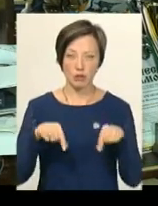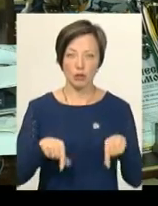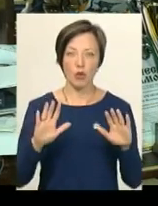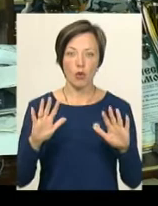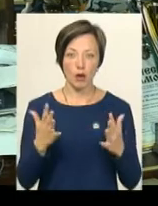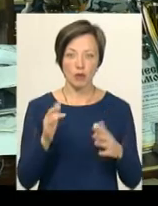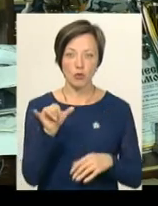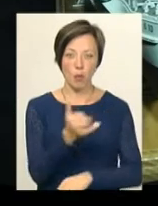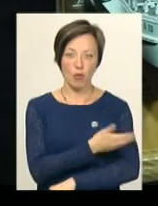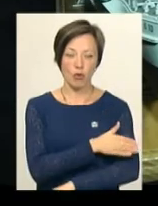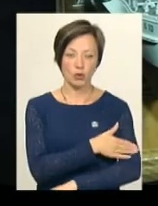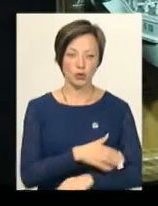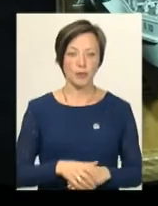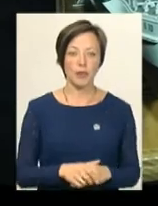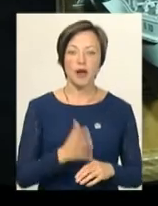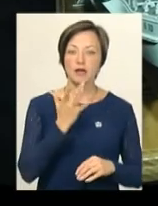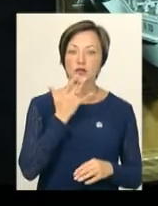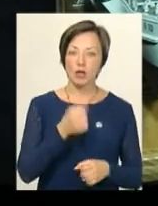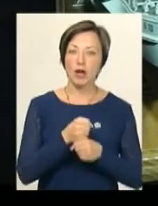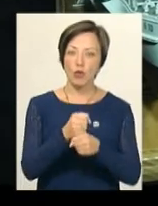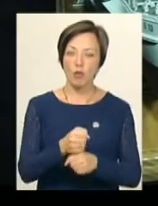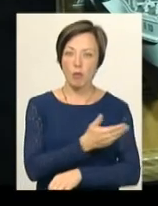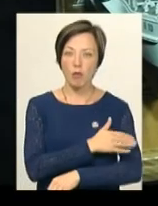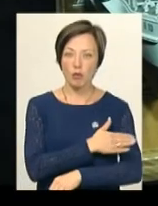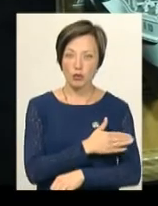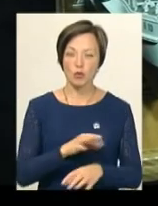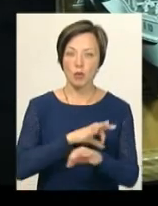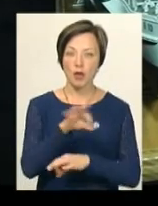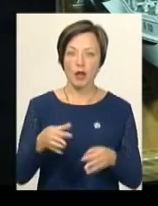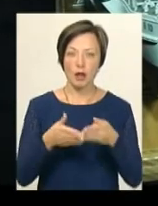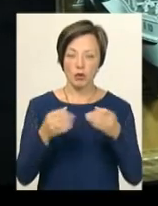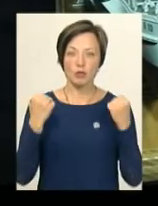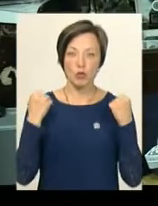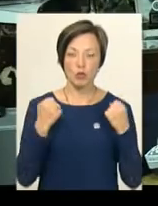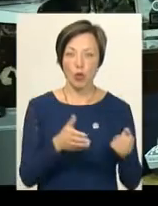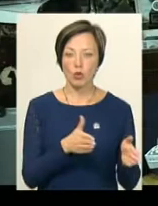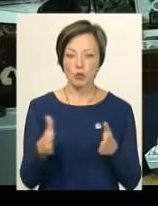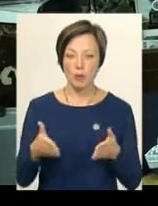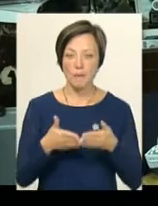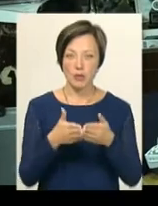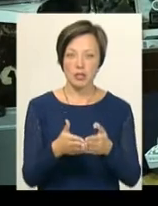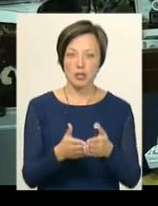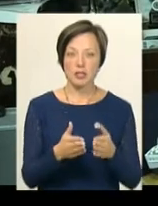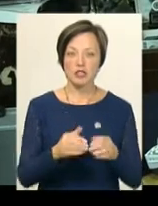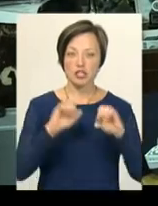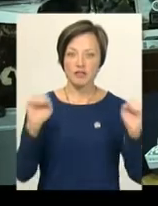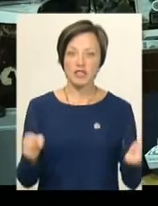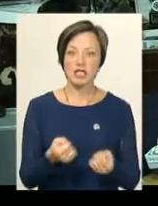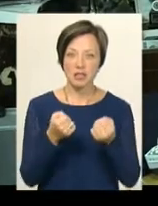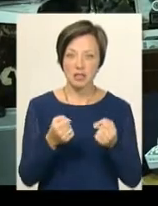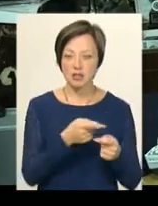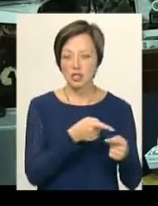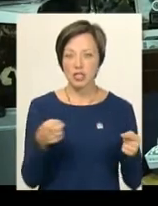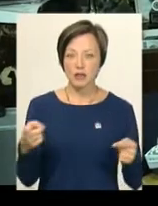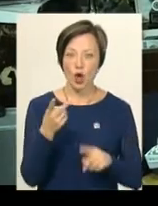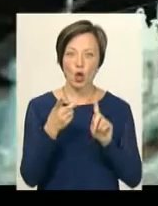разу у Польщу. На Національний кубок Польщі судномодельного спорту Юрій Гаркавенко готує моделі шнельботів – швидкісних кораблів часів